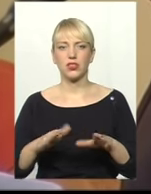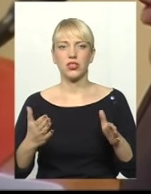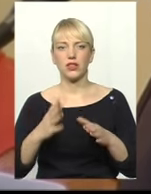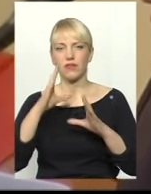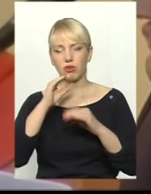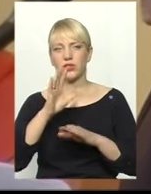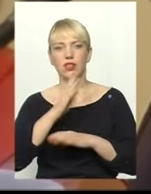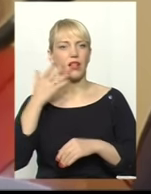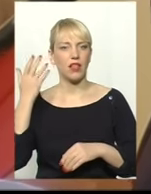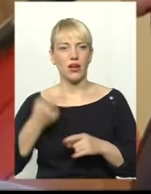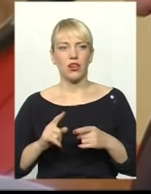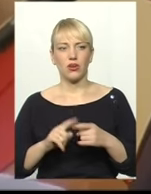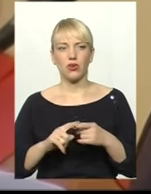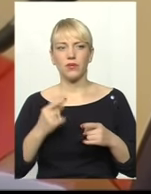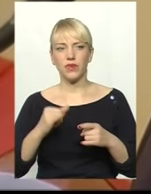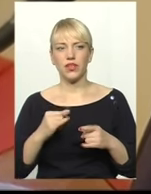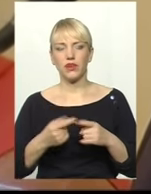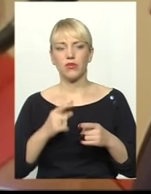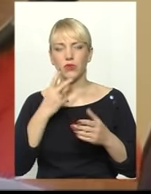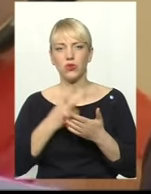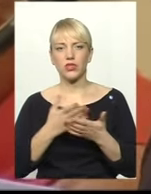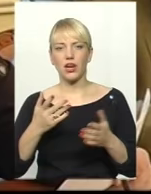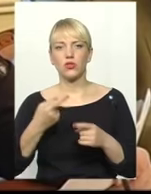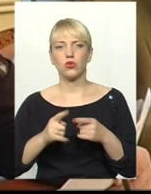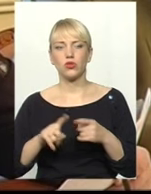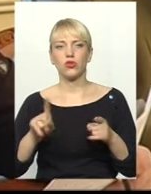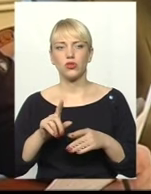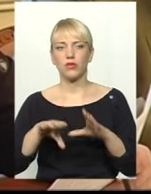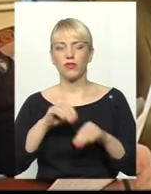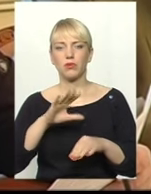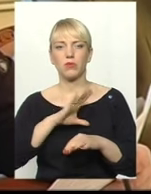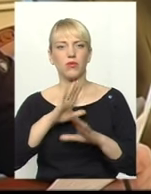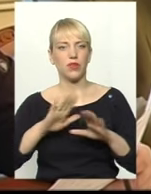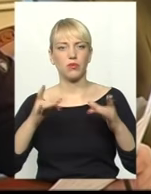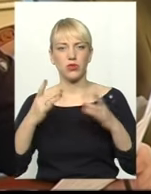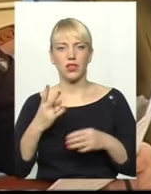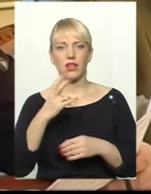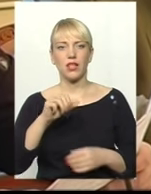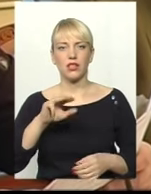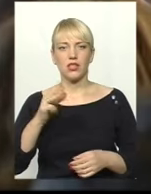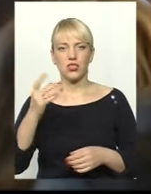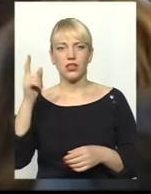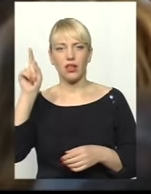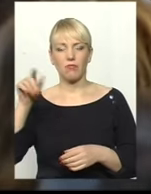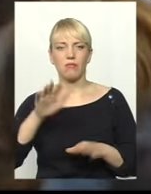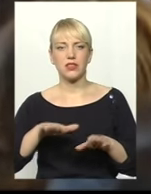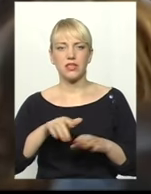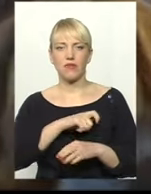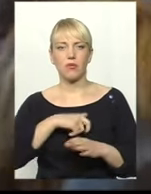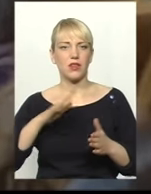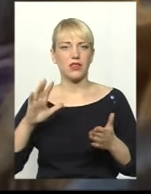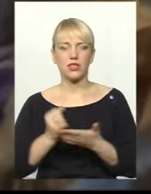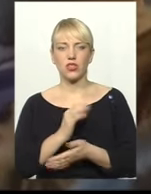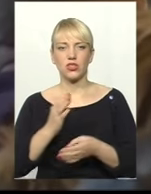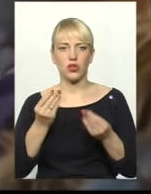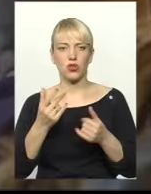нелегко. Яскравою ілюстрацією того, що вибір був непростим, є приклад Нетішина. Там місцеві обранці не знайшли грошей